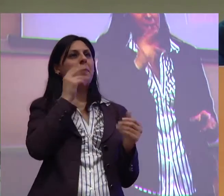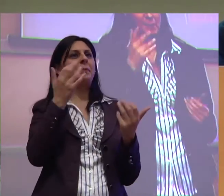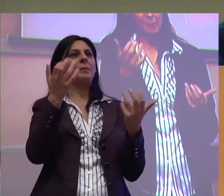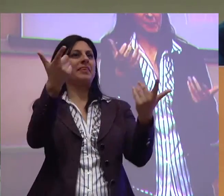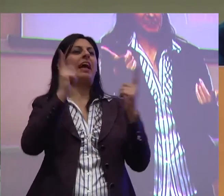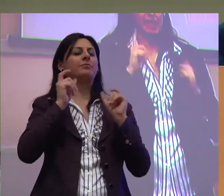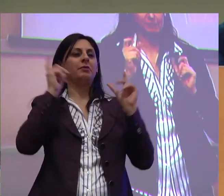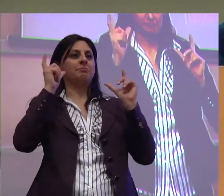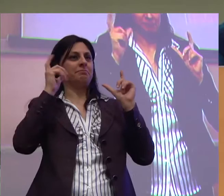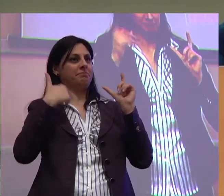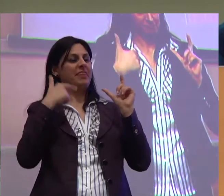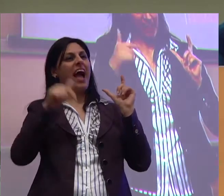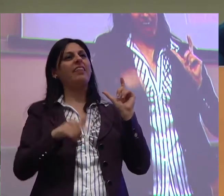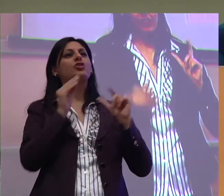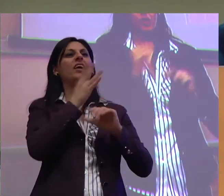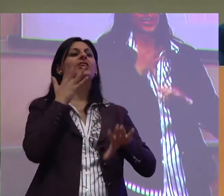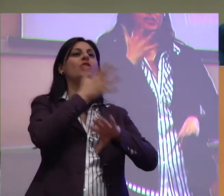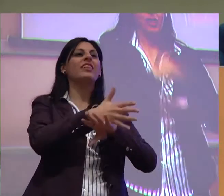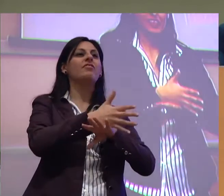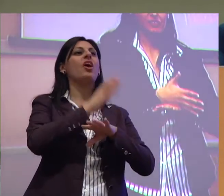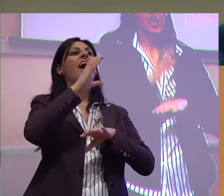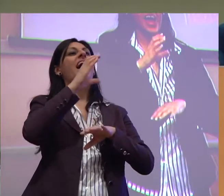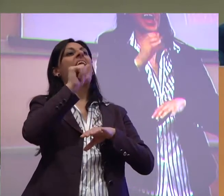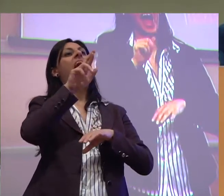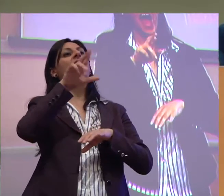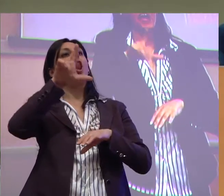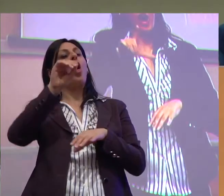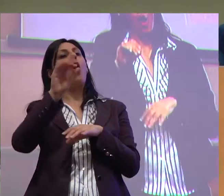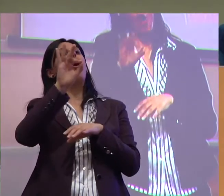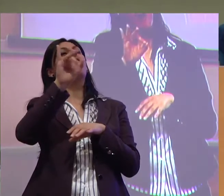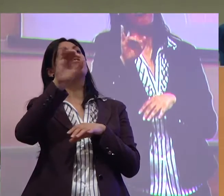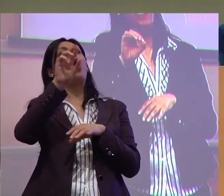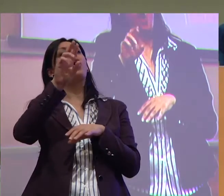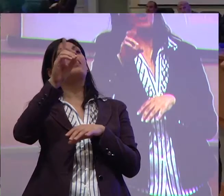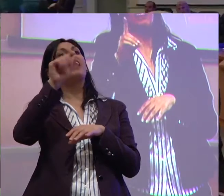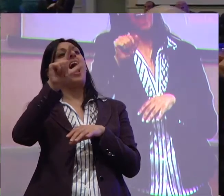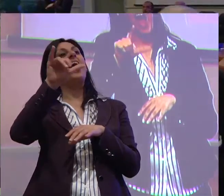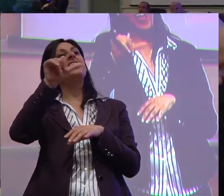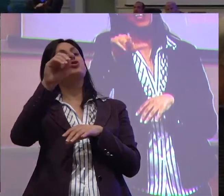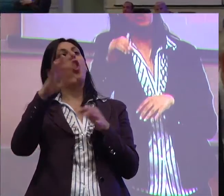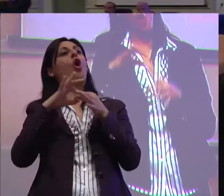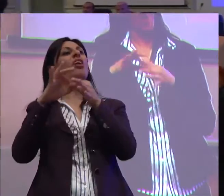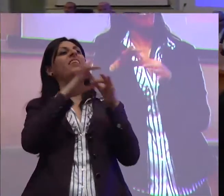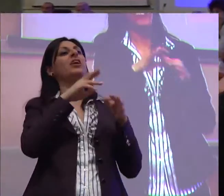Ora ha chiesto di intervenire Carlo Fiordaliso, della Confederazione della UIL.